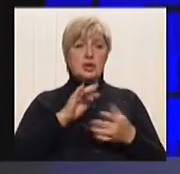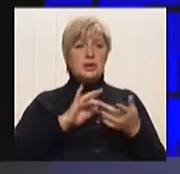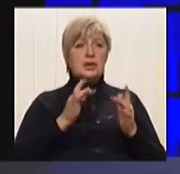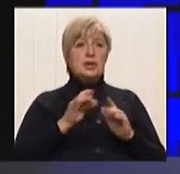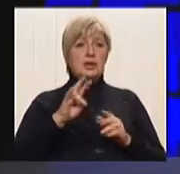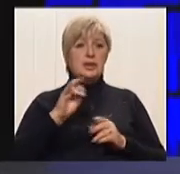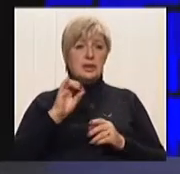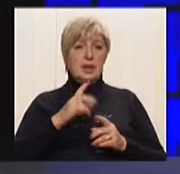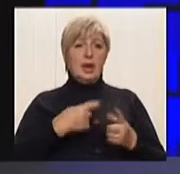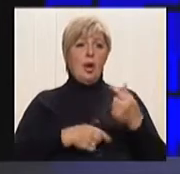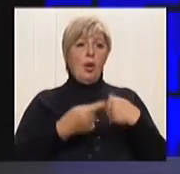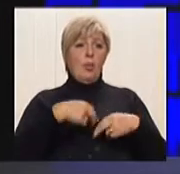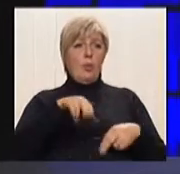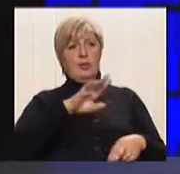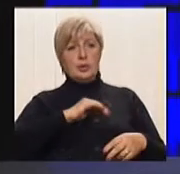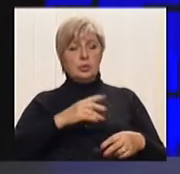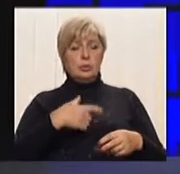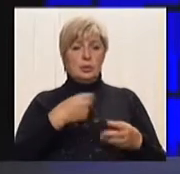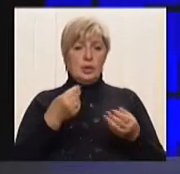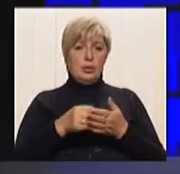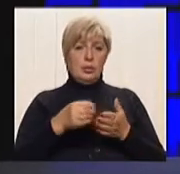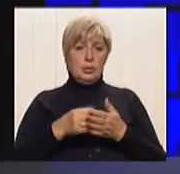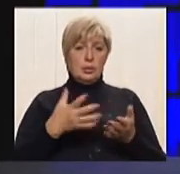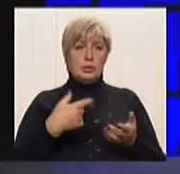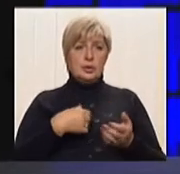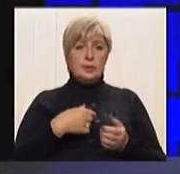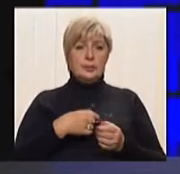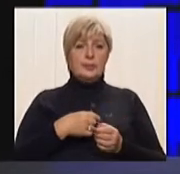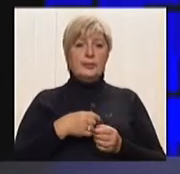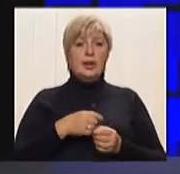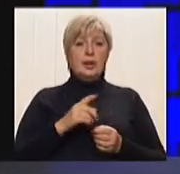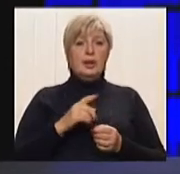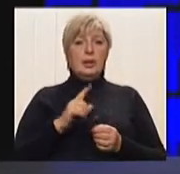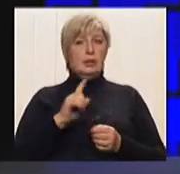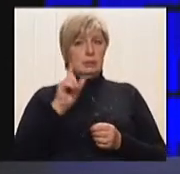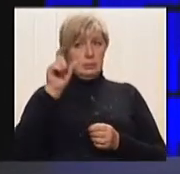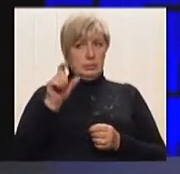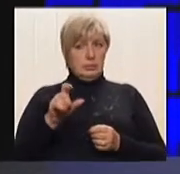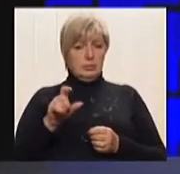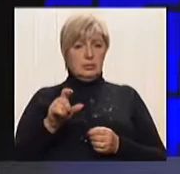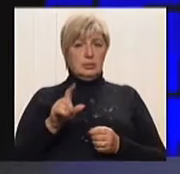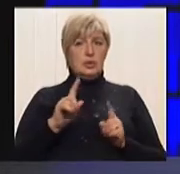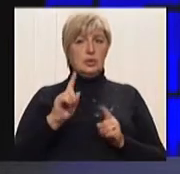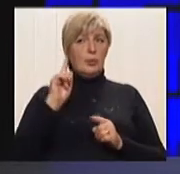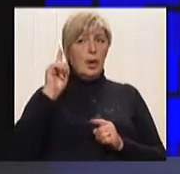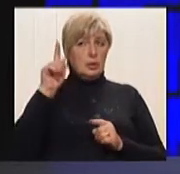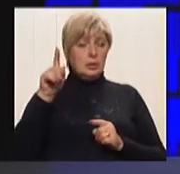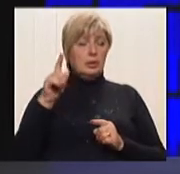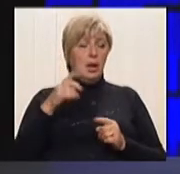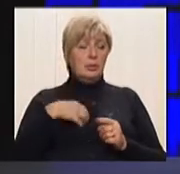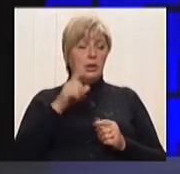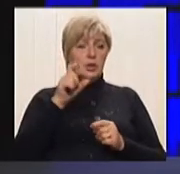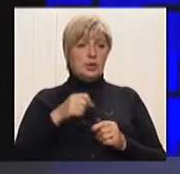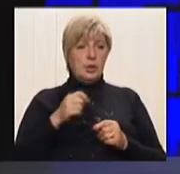якісь кошти або домогтися того, щоб людина все ж таки відповідала за законом? Адже ти не знаєш, хто на тому боці